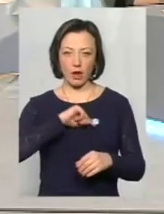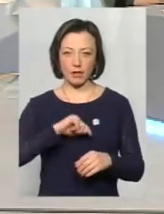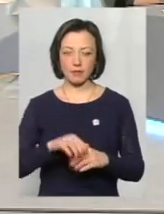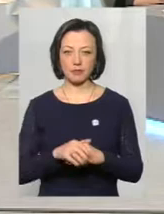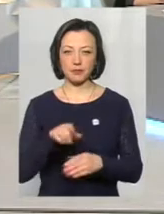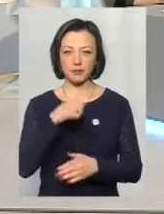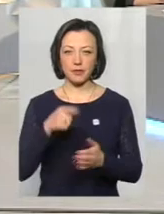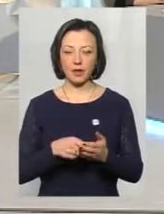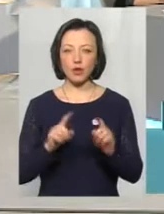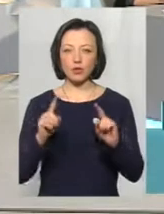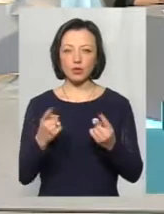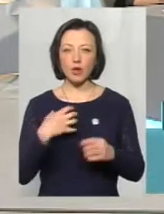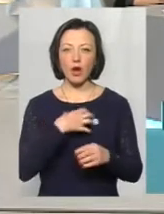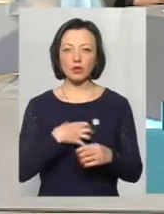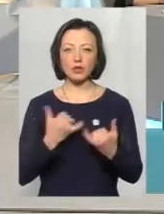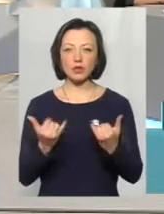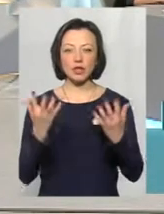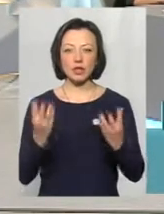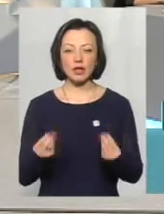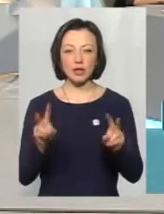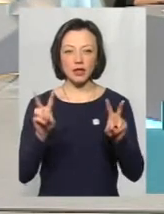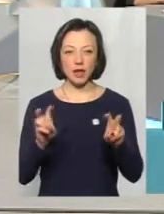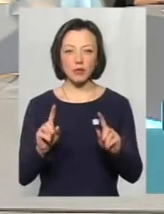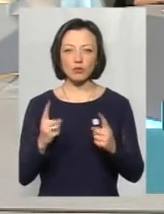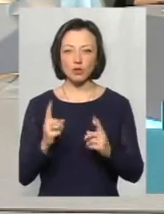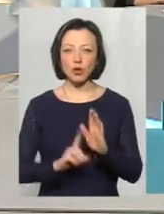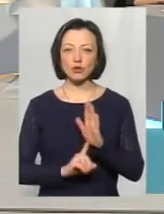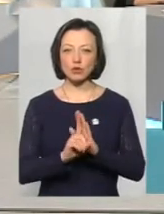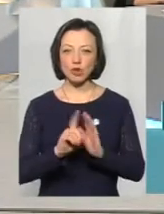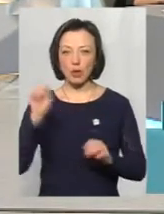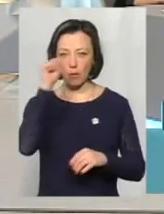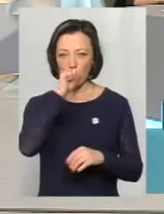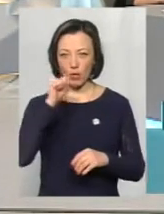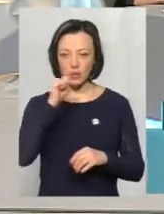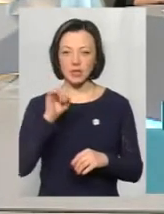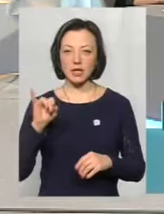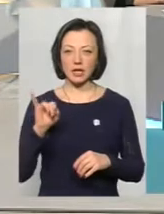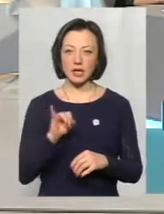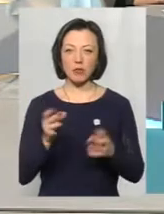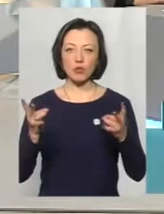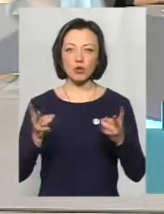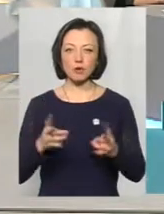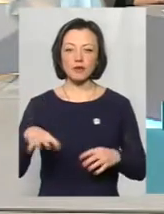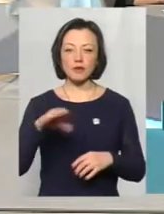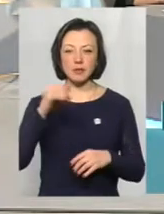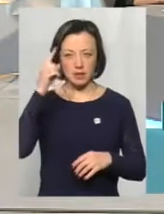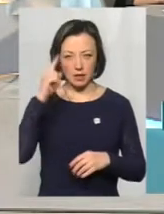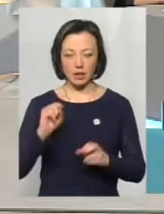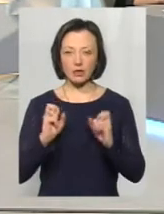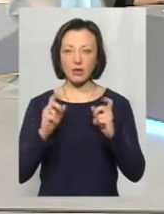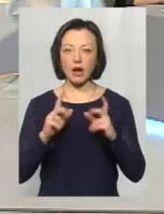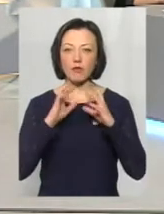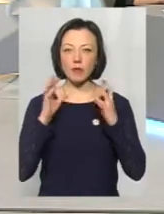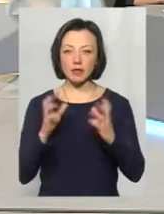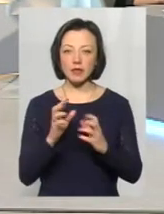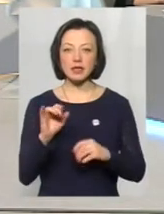Дуже актуальна на сьогоднішній день тема, тому що розпочались морози. І потрібно всім знати, як вберегтися